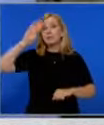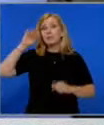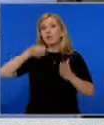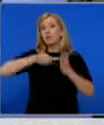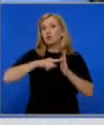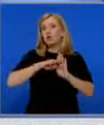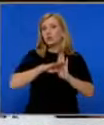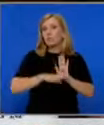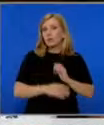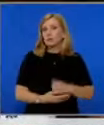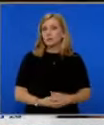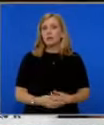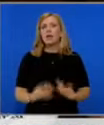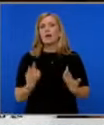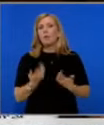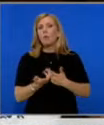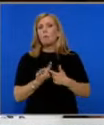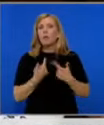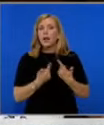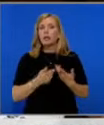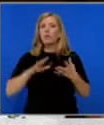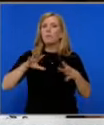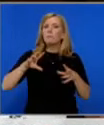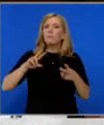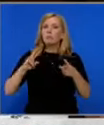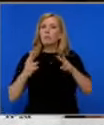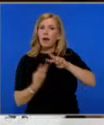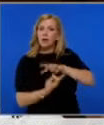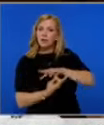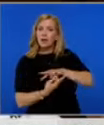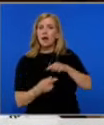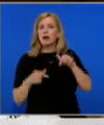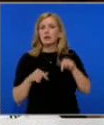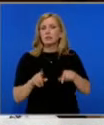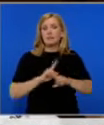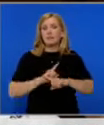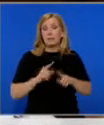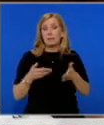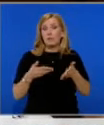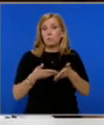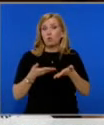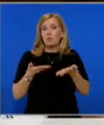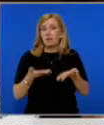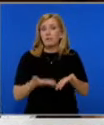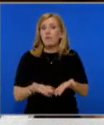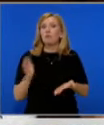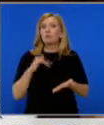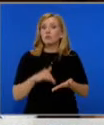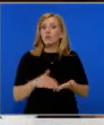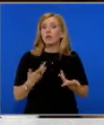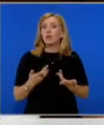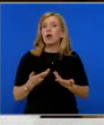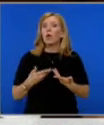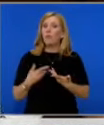планата. Едно поредно прекрояване, което очевидно няма някакви мотиви, освен обслужването на